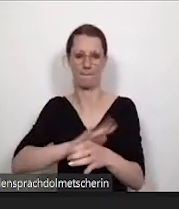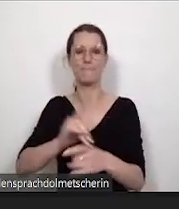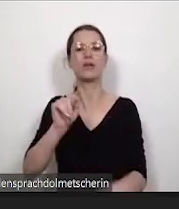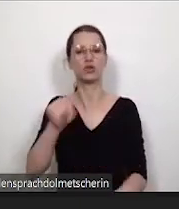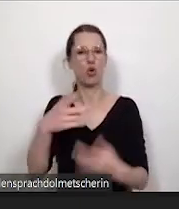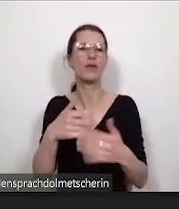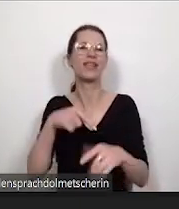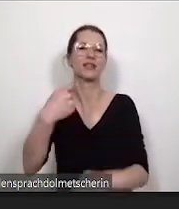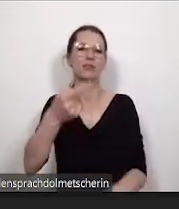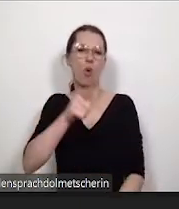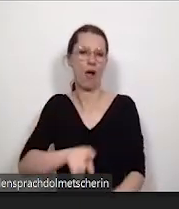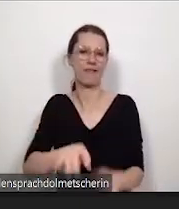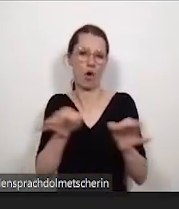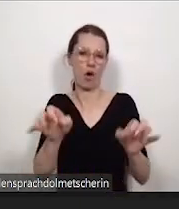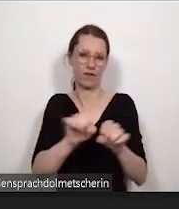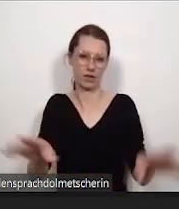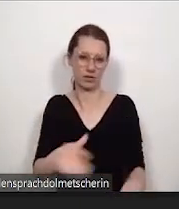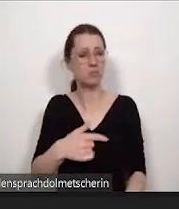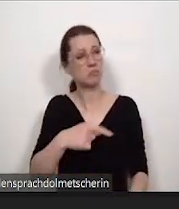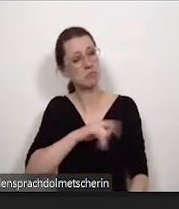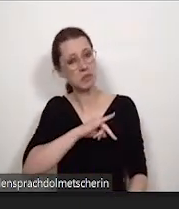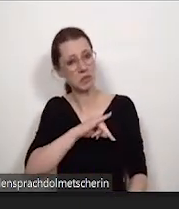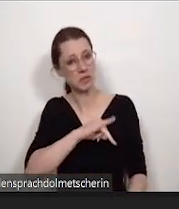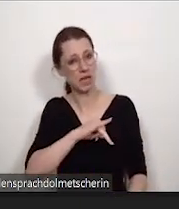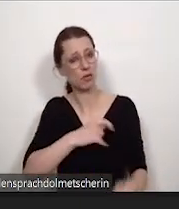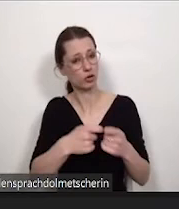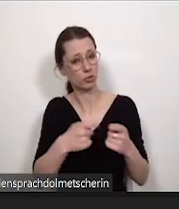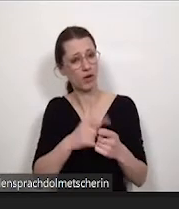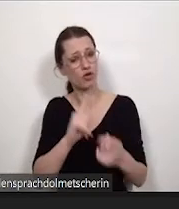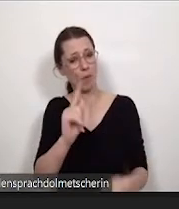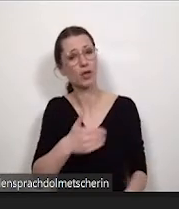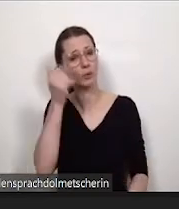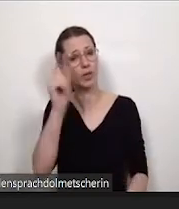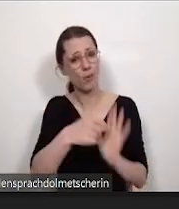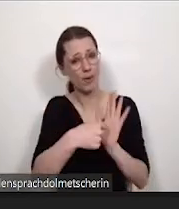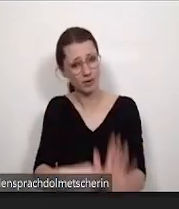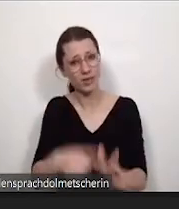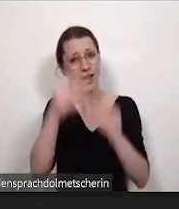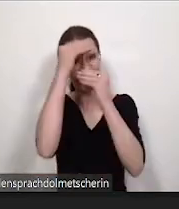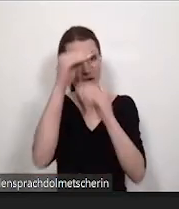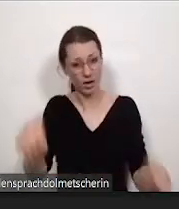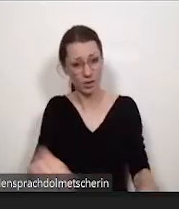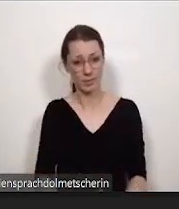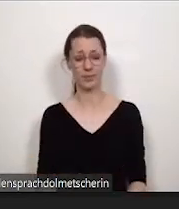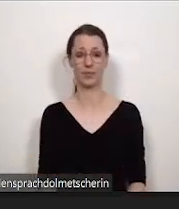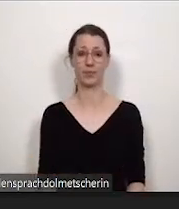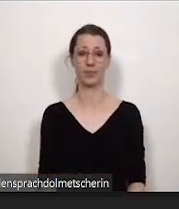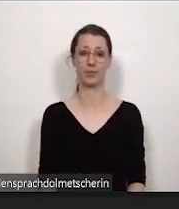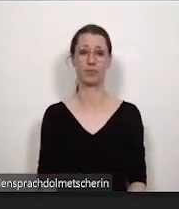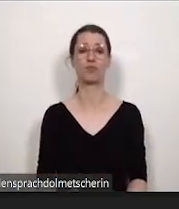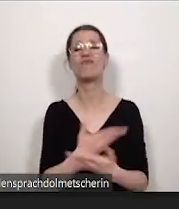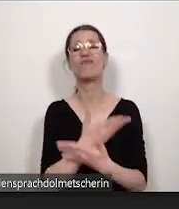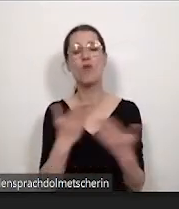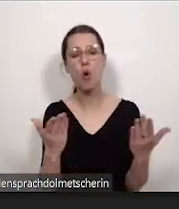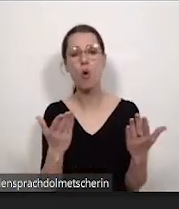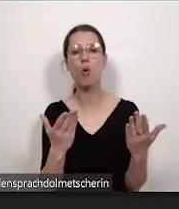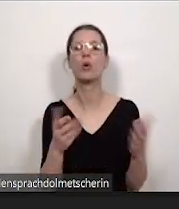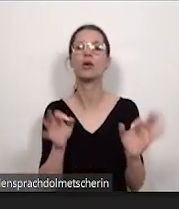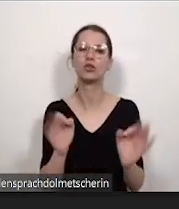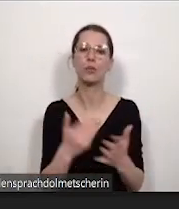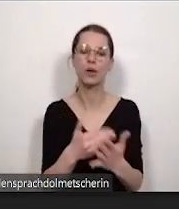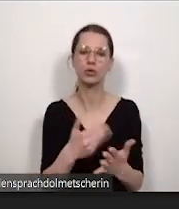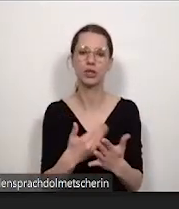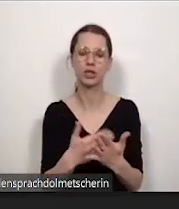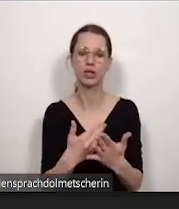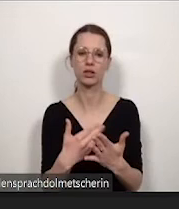veröffentlicht. Da können Sie schon mal drauf gespannt sein und da werden wir auch darauf hinweisen und darüber informieren, wo wir über zum Beispiel